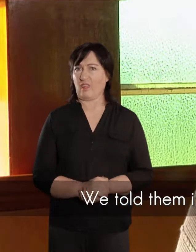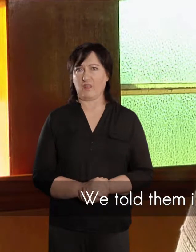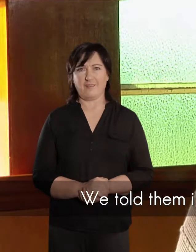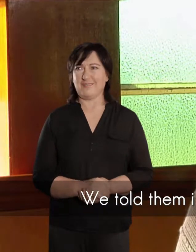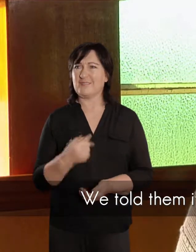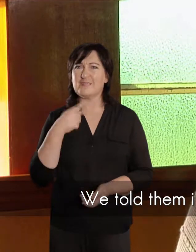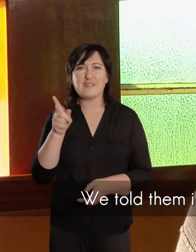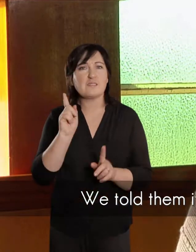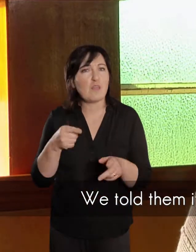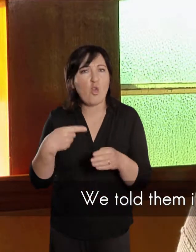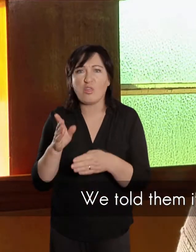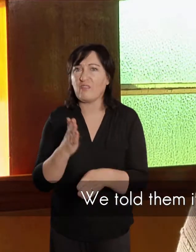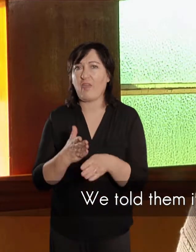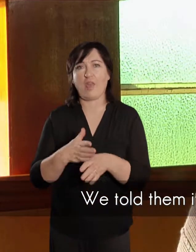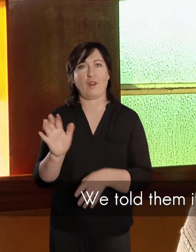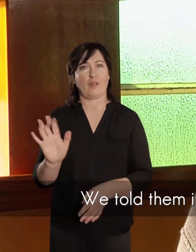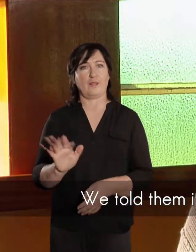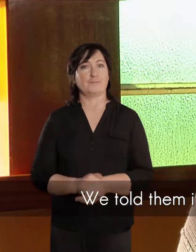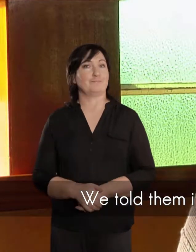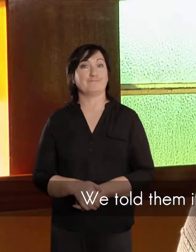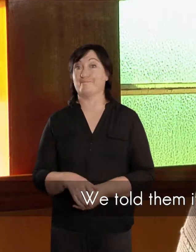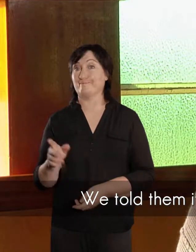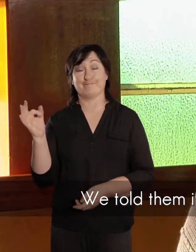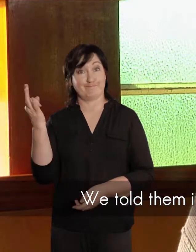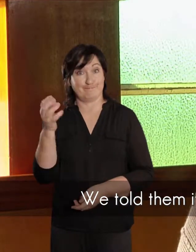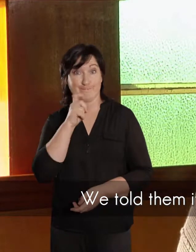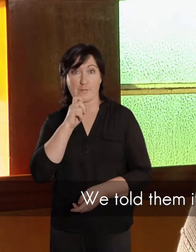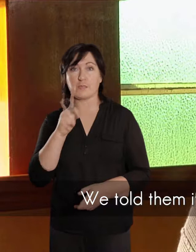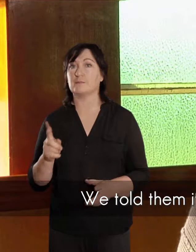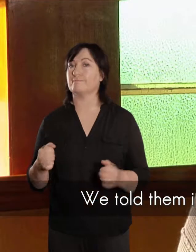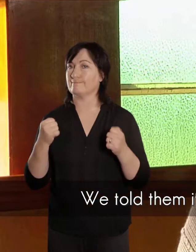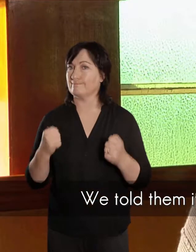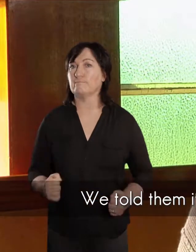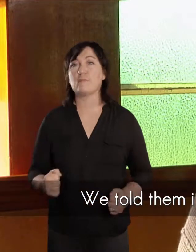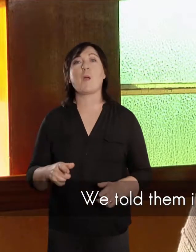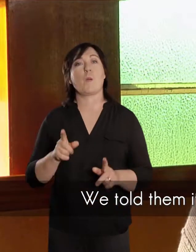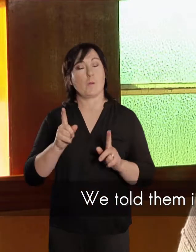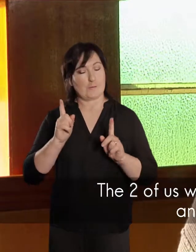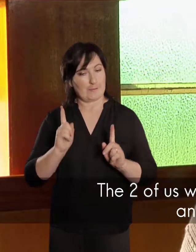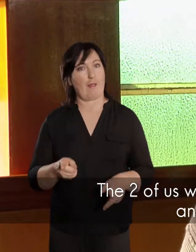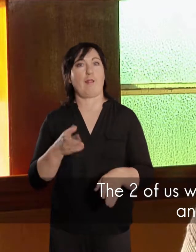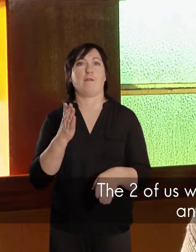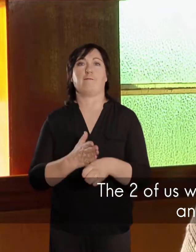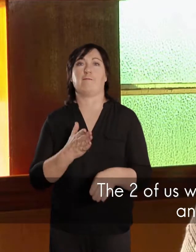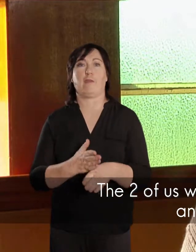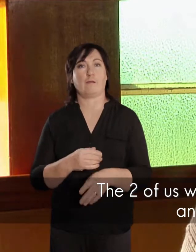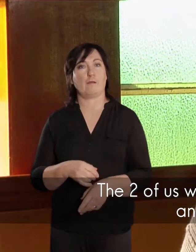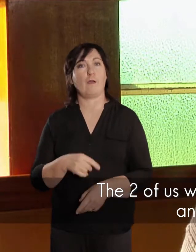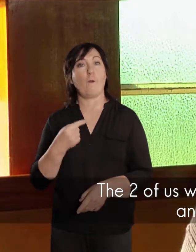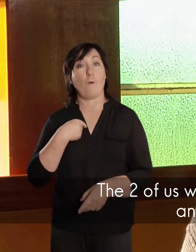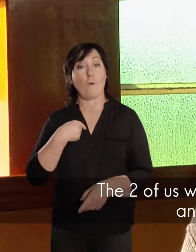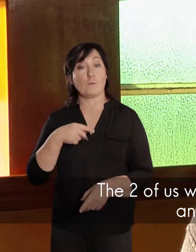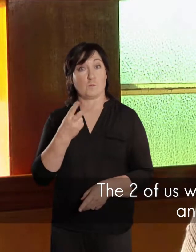en oos sê ek vir hulle, maar dit gaan nie uitwerken. Maar Pet en die twee mannen hou vol. Oos, twee